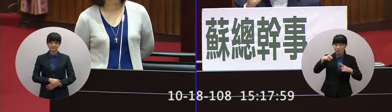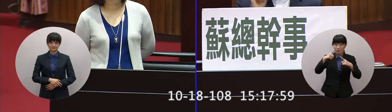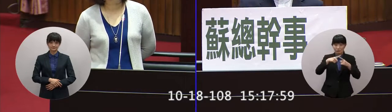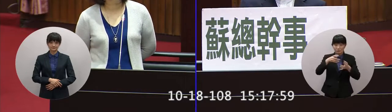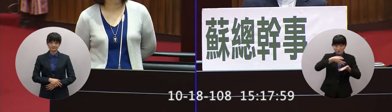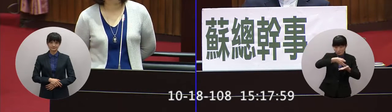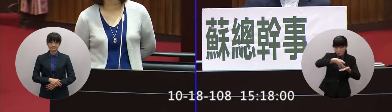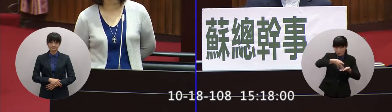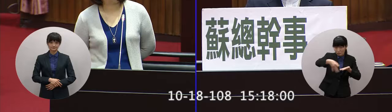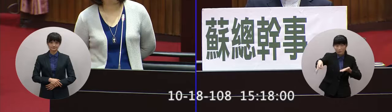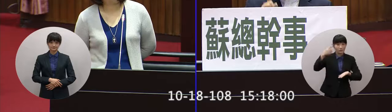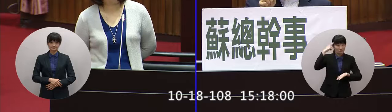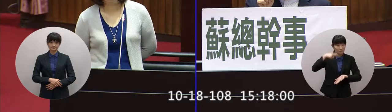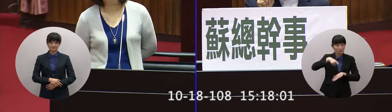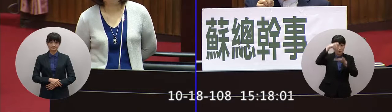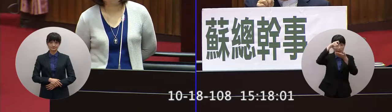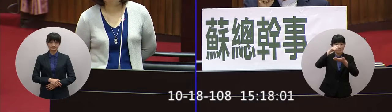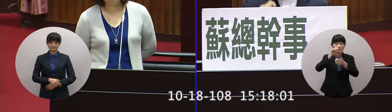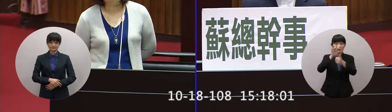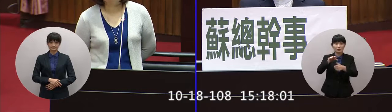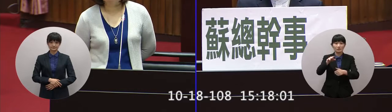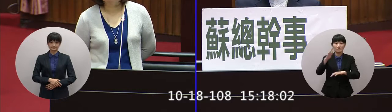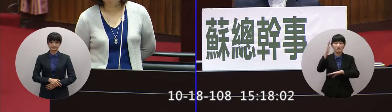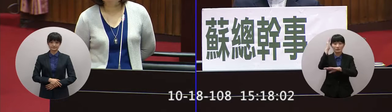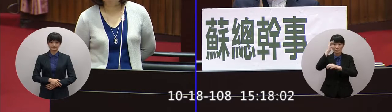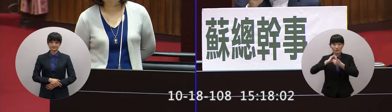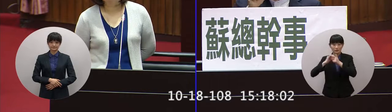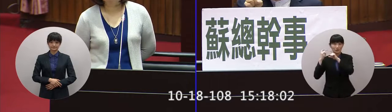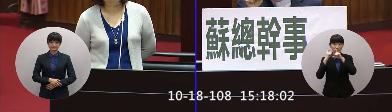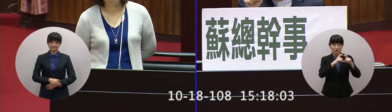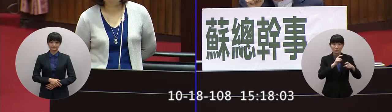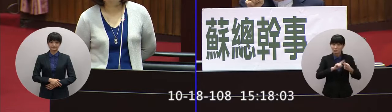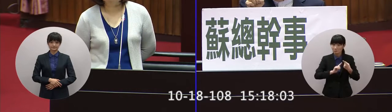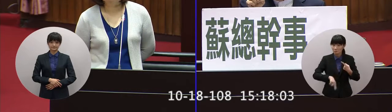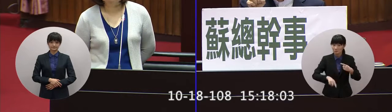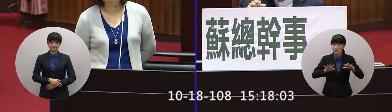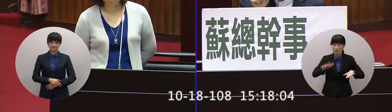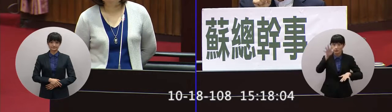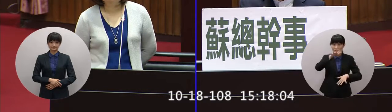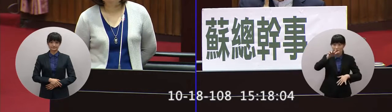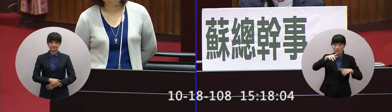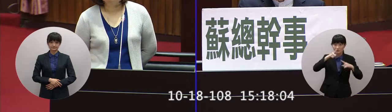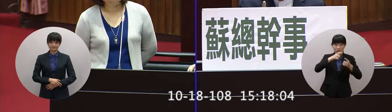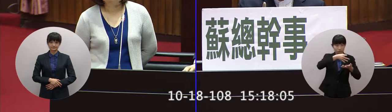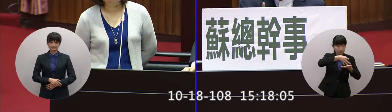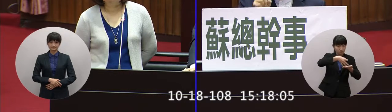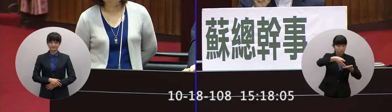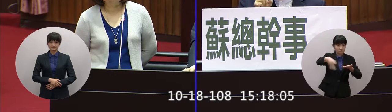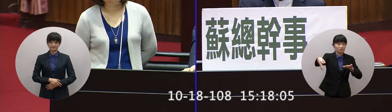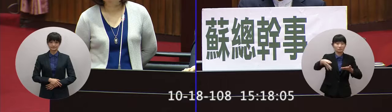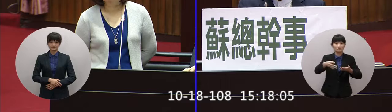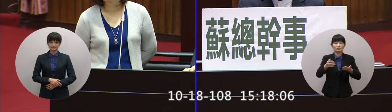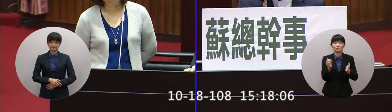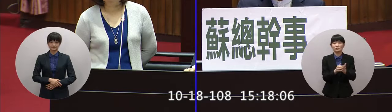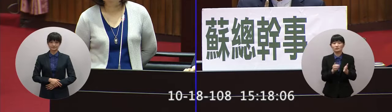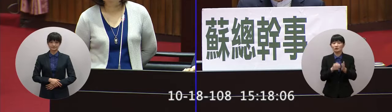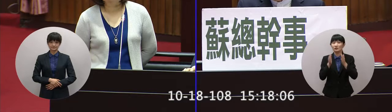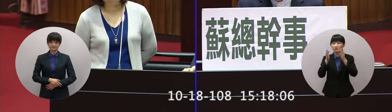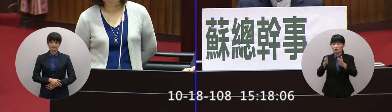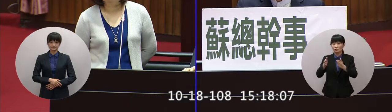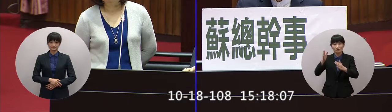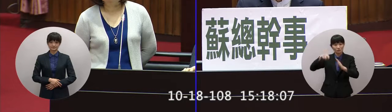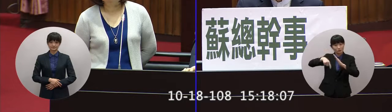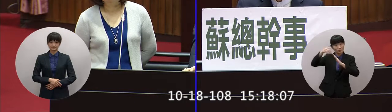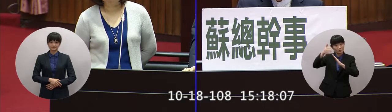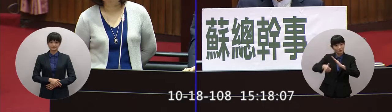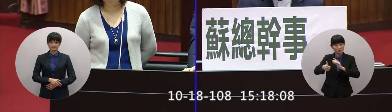提案你們就要回應現在五千個人提案反對蘇貞昌